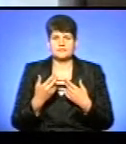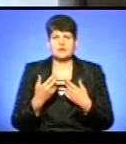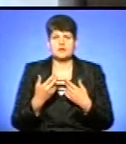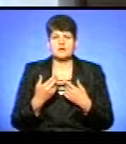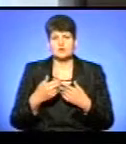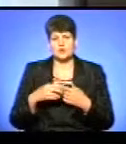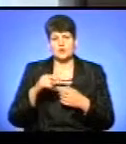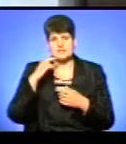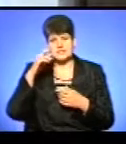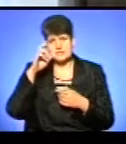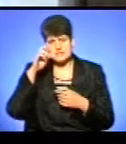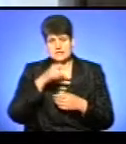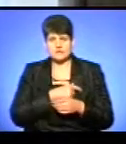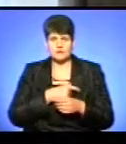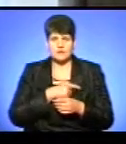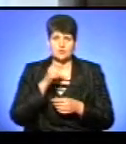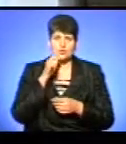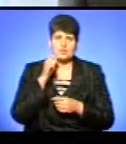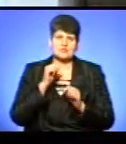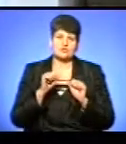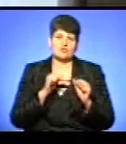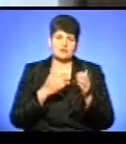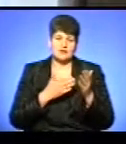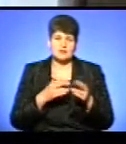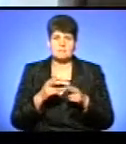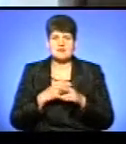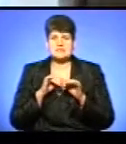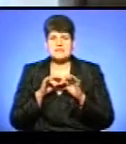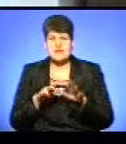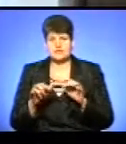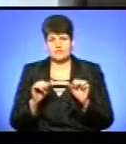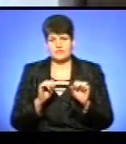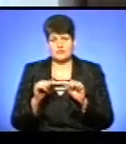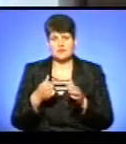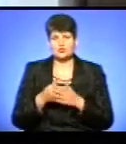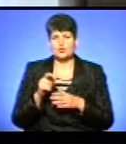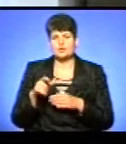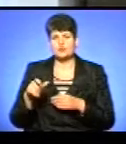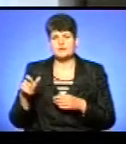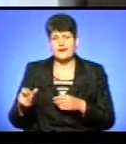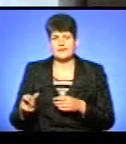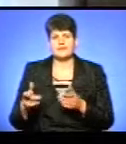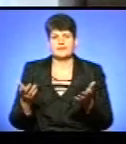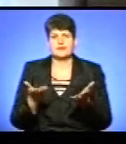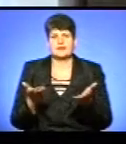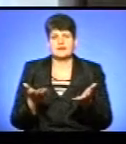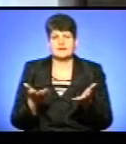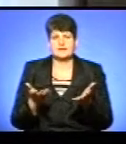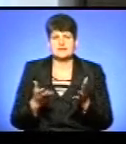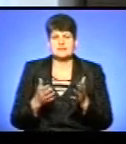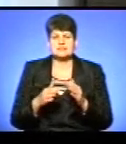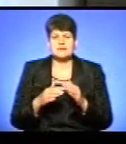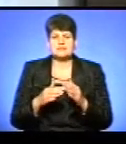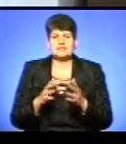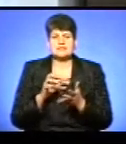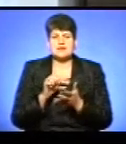-депутатів, і до української влади, бездіяльної влади, і до людей, які за покликанням